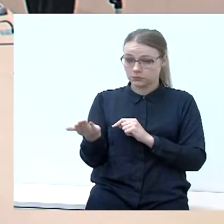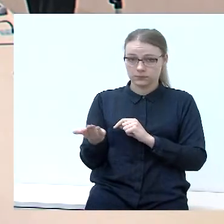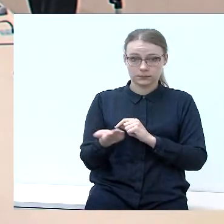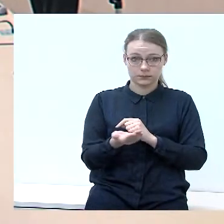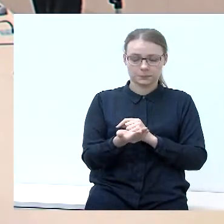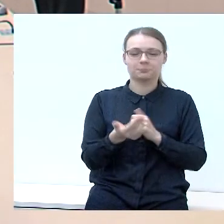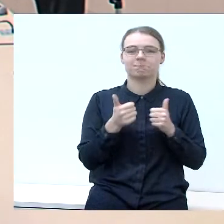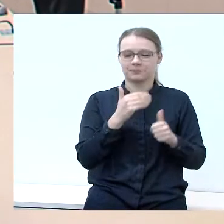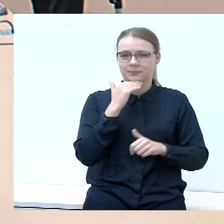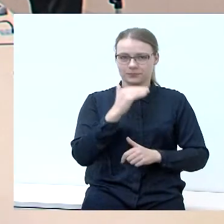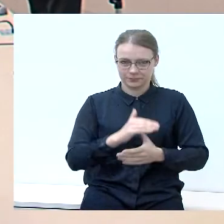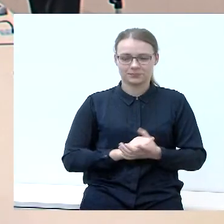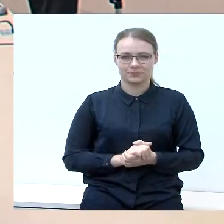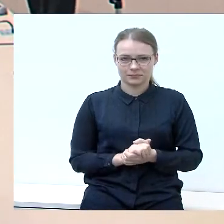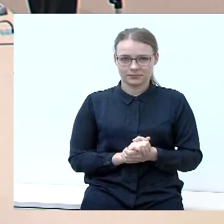Aišku.